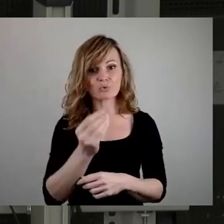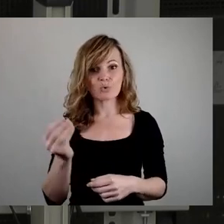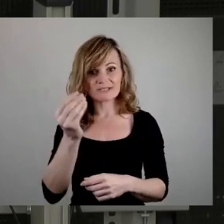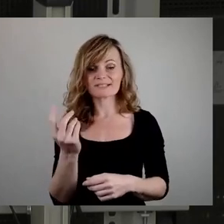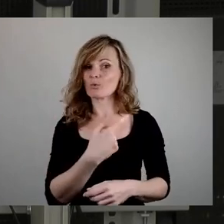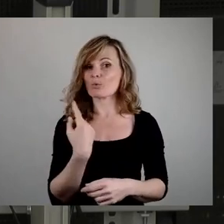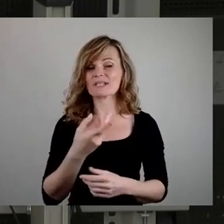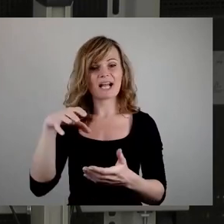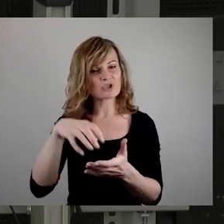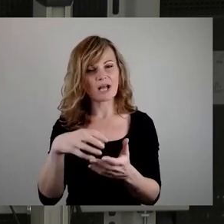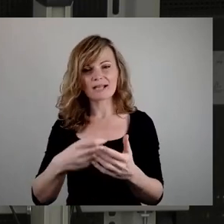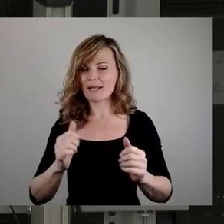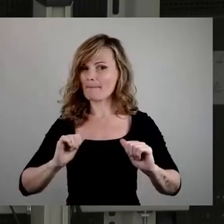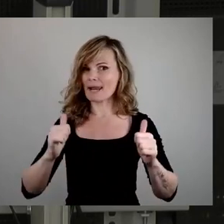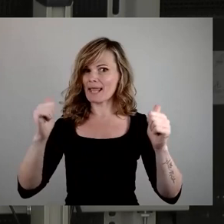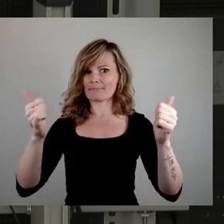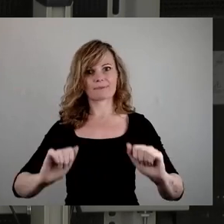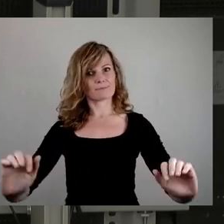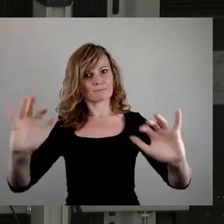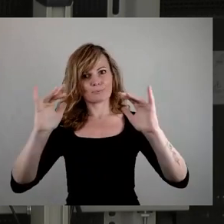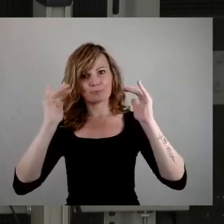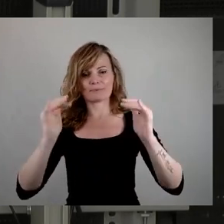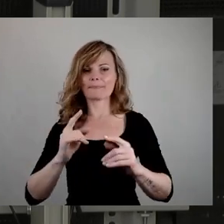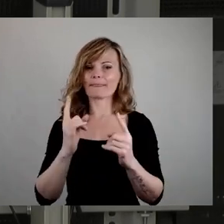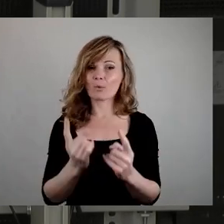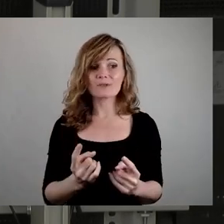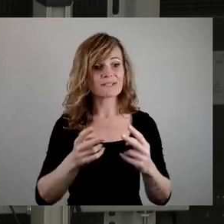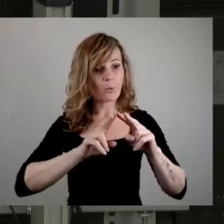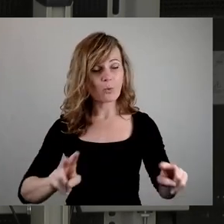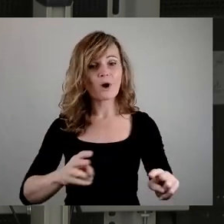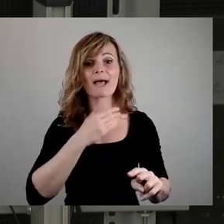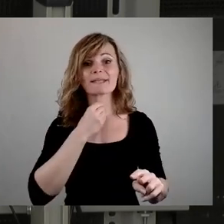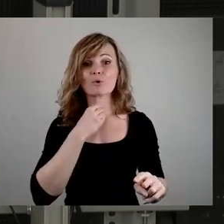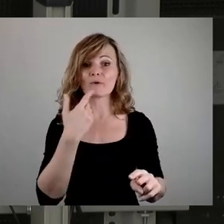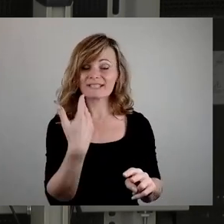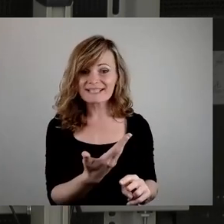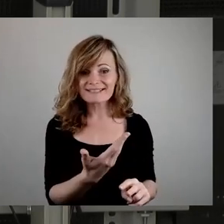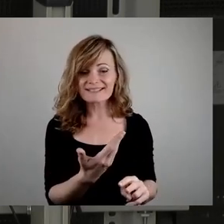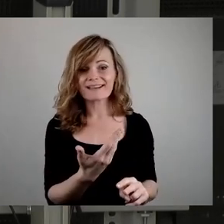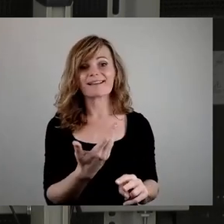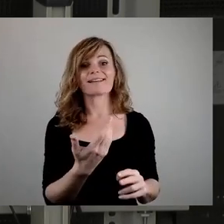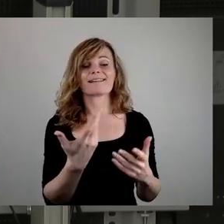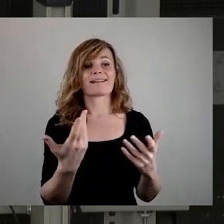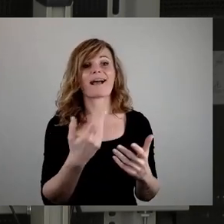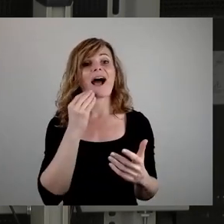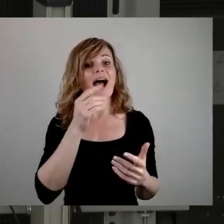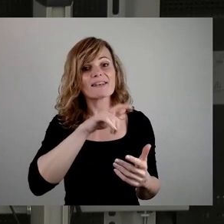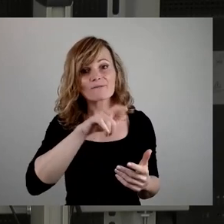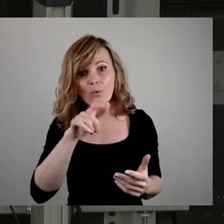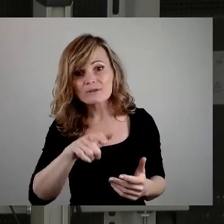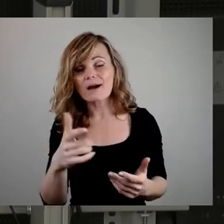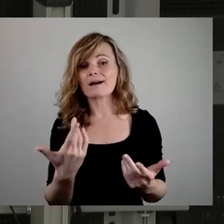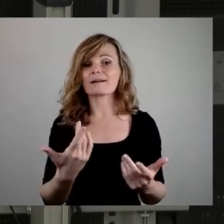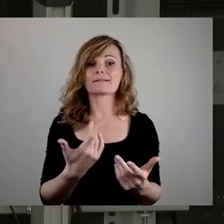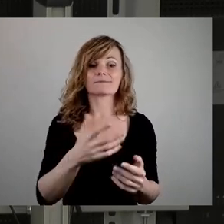belebt und dem Ruhebedürfnis der Anwohnerinnen und Anwohner oder auch der Leute, die